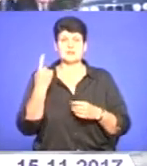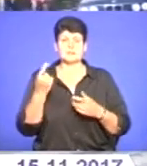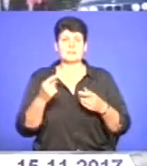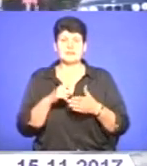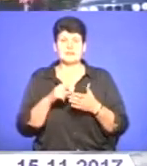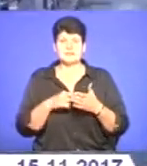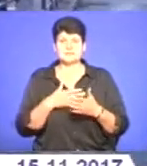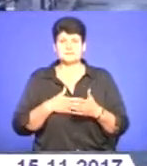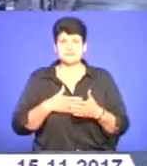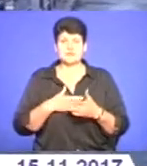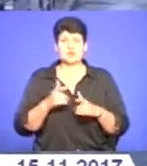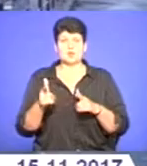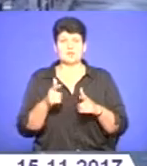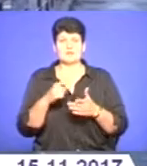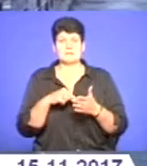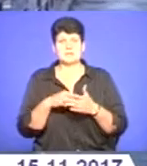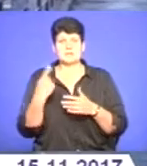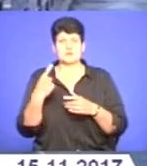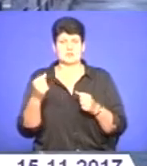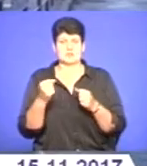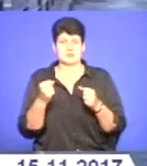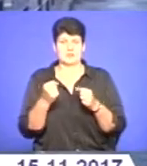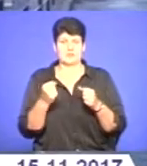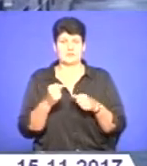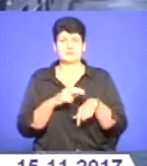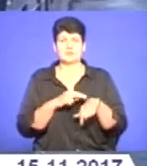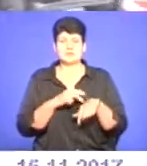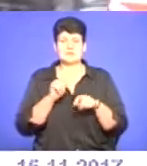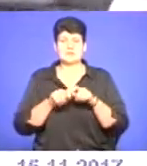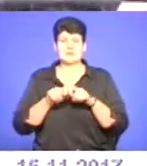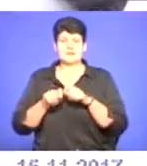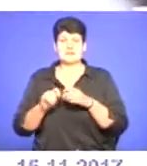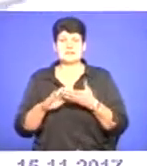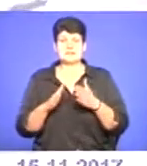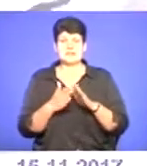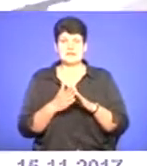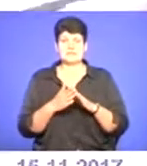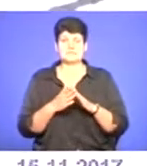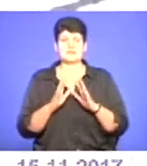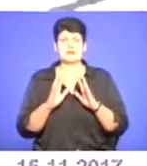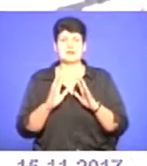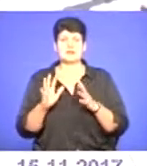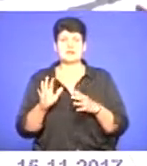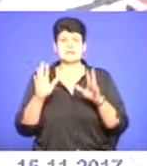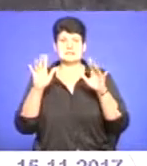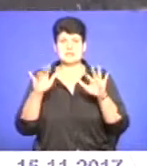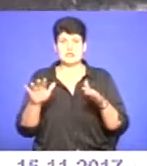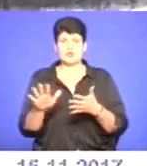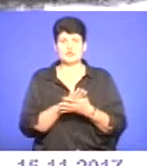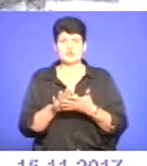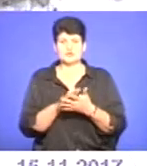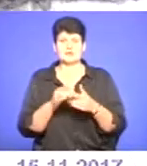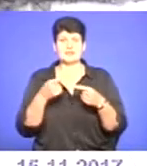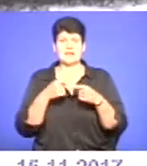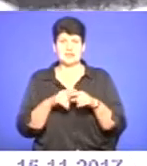водії, чи готове місто і область до зими. У патрульній поліції перевірили стан снігоочисної техніки. Кажуть, місто на 90